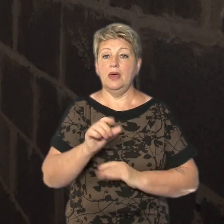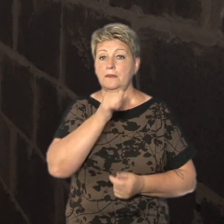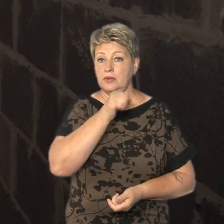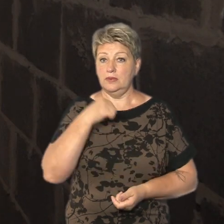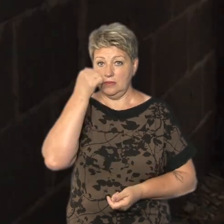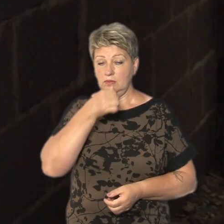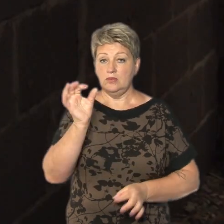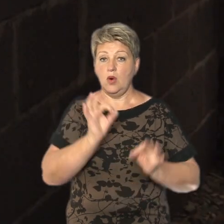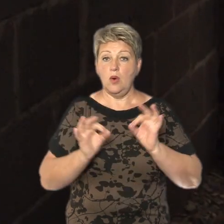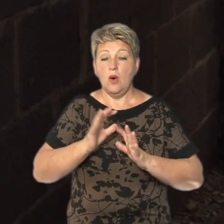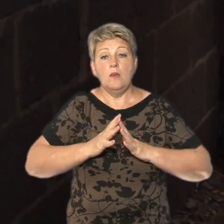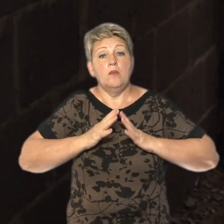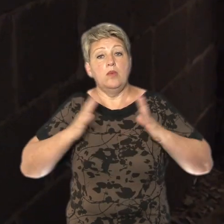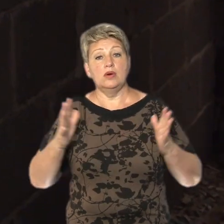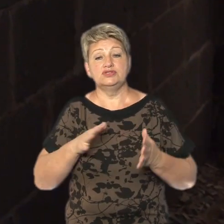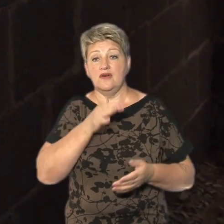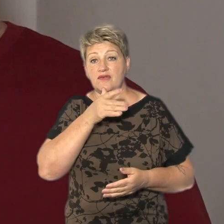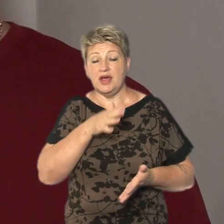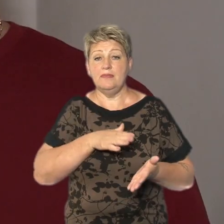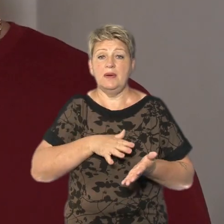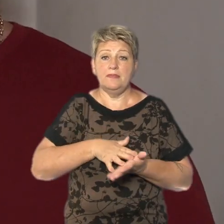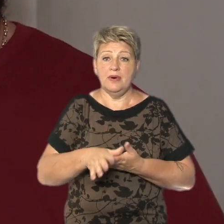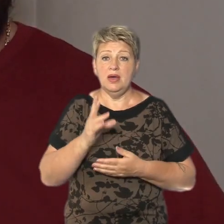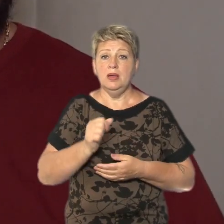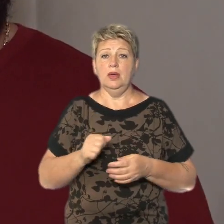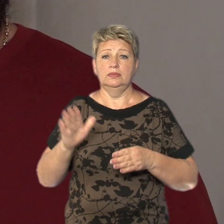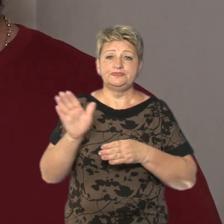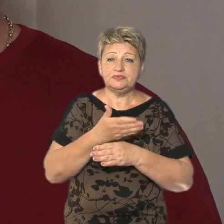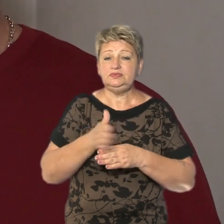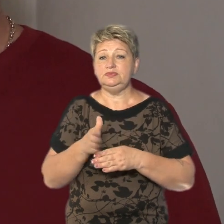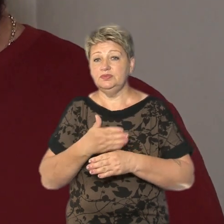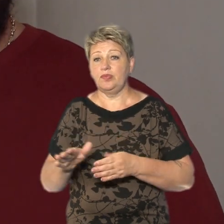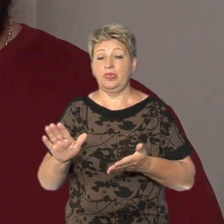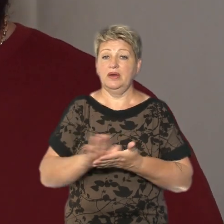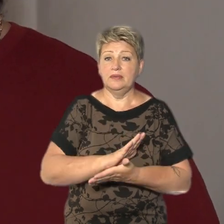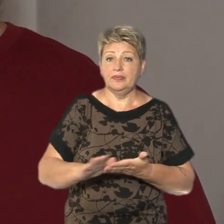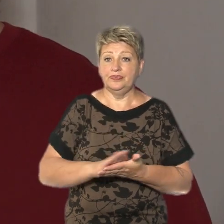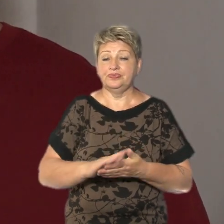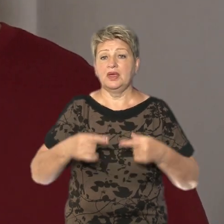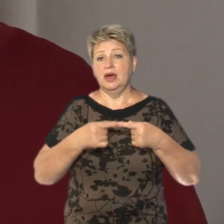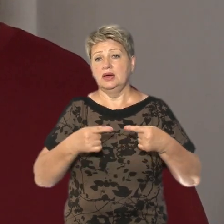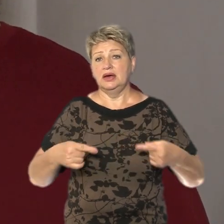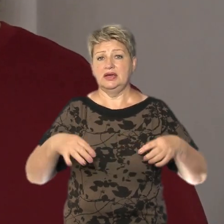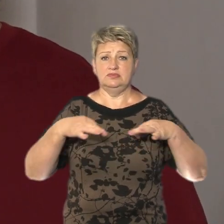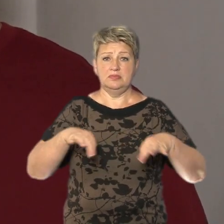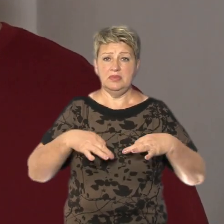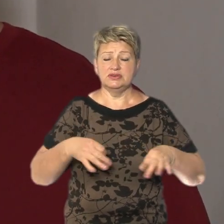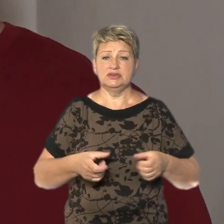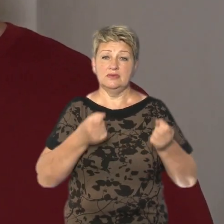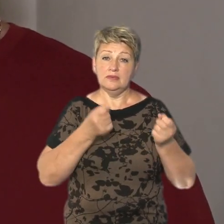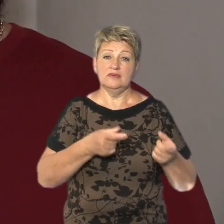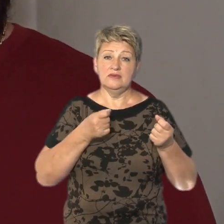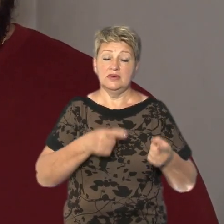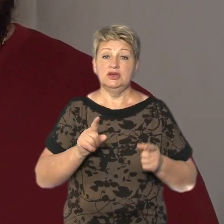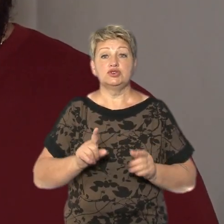Найбільше часу витратила на демонтаж та прибирання. Вивозили більше двох десятків машин різного сміття, для того, щоб